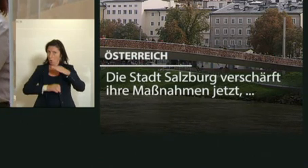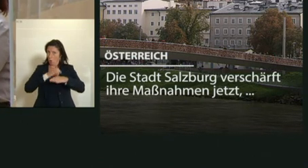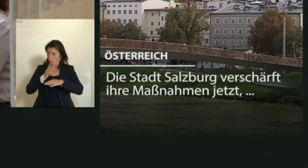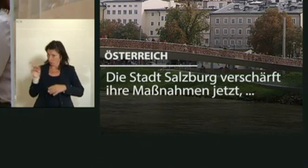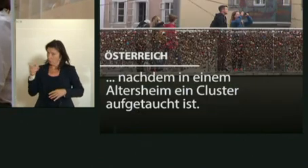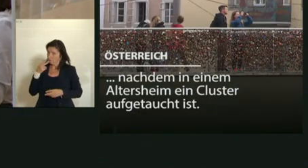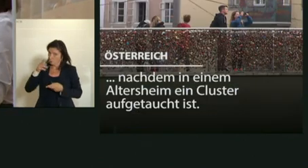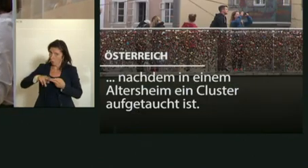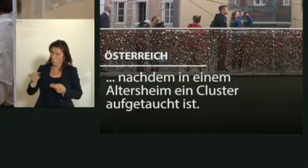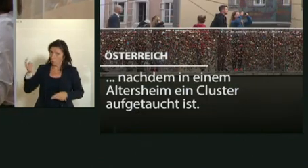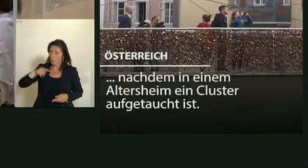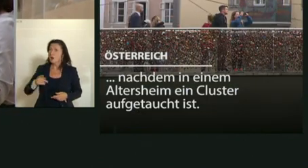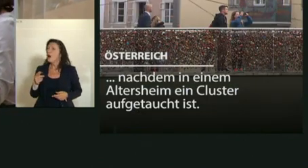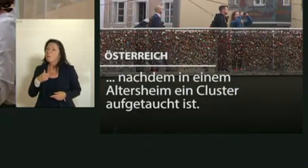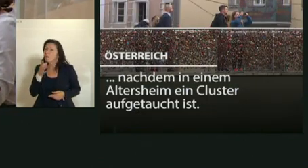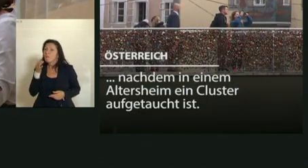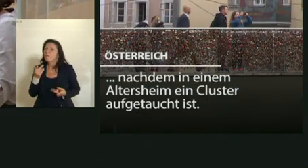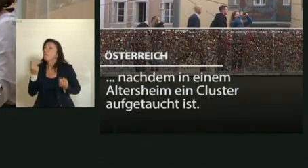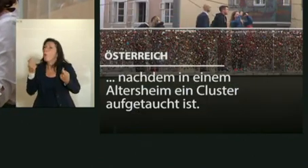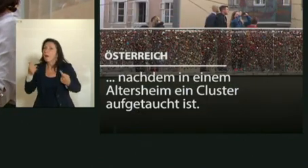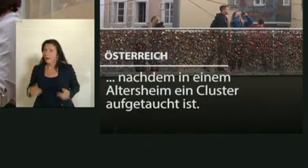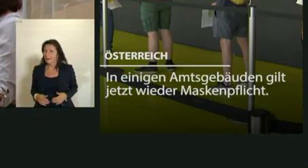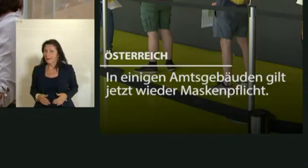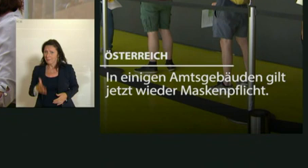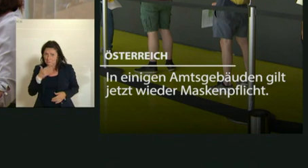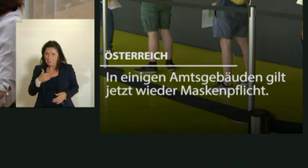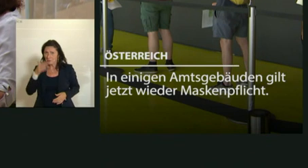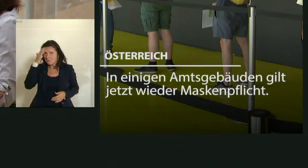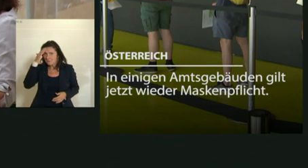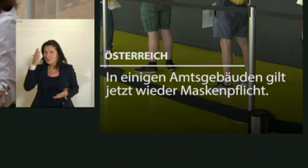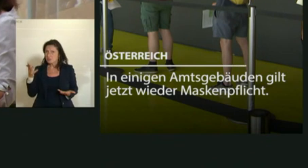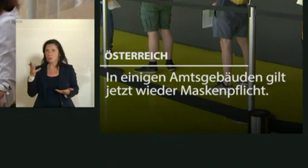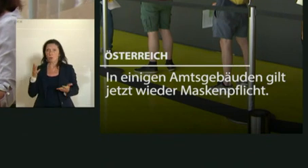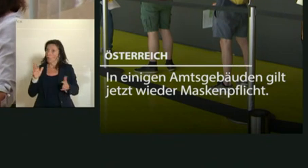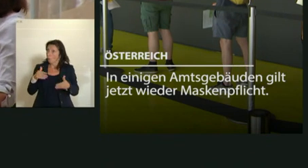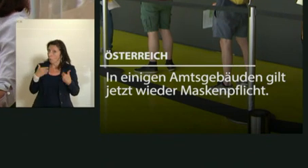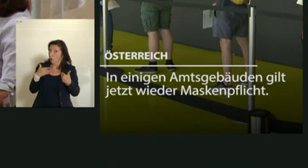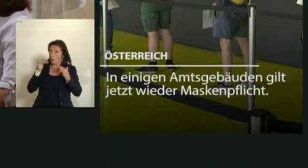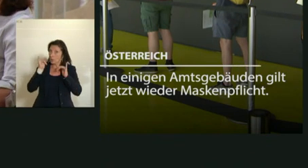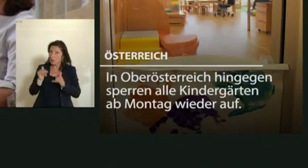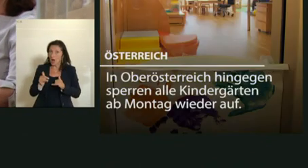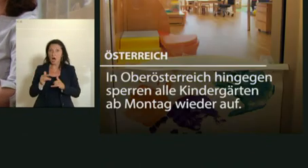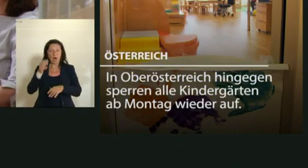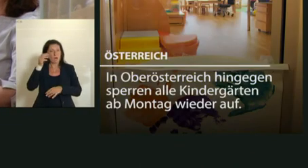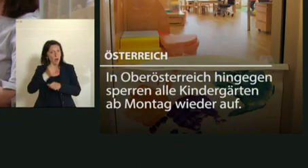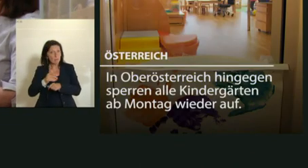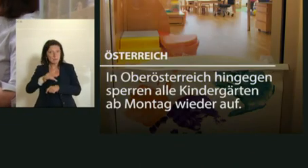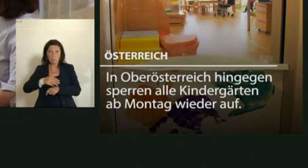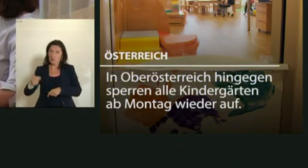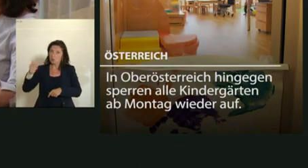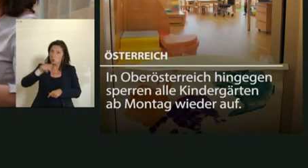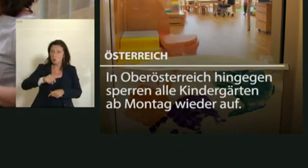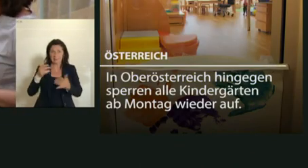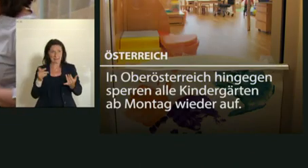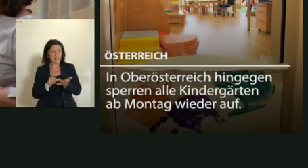Sie nur, wo sollen die herkommen? Das würde uns gerne interessieren, wiewohl es uns natürlich sehr freuen würde. Jeder zusätzliche Arbeitsplatz in dieser